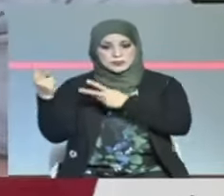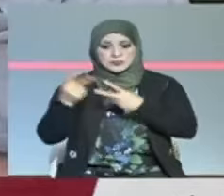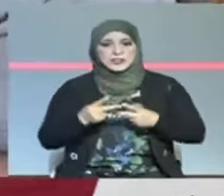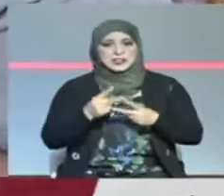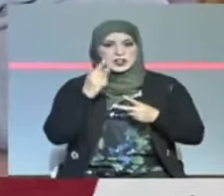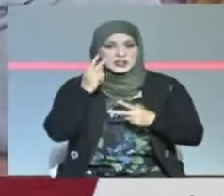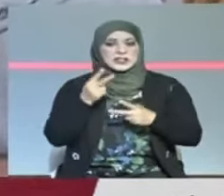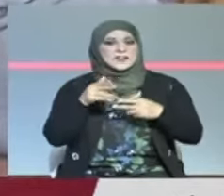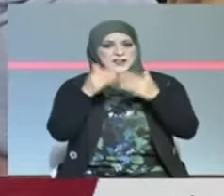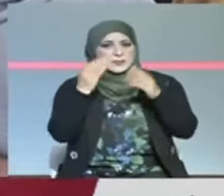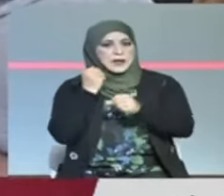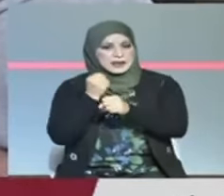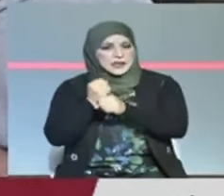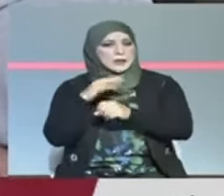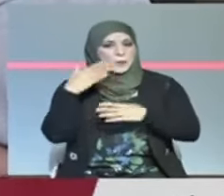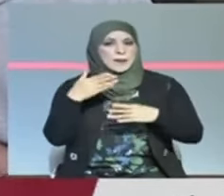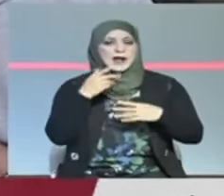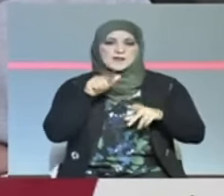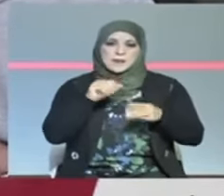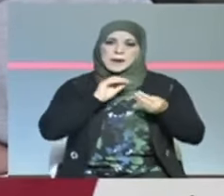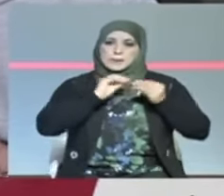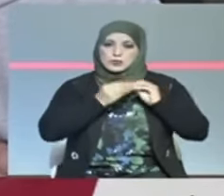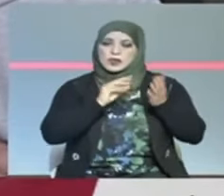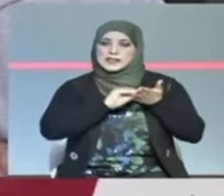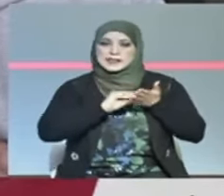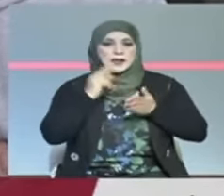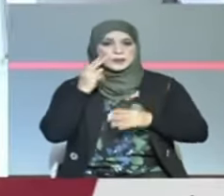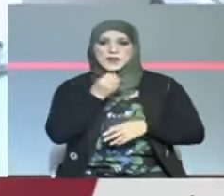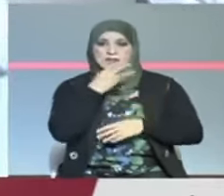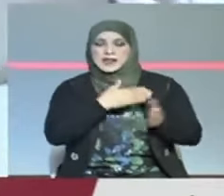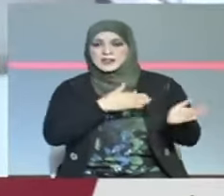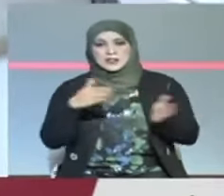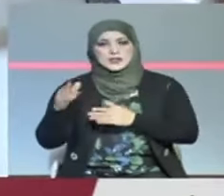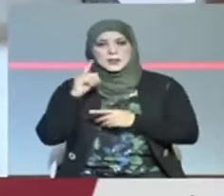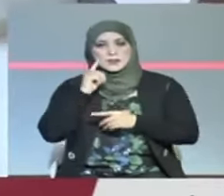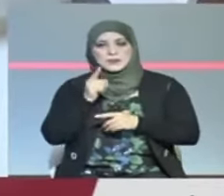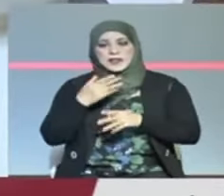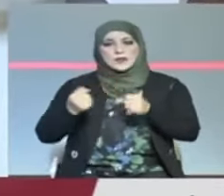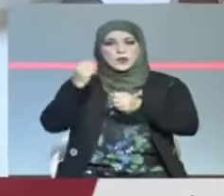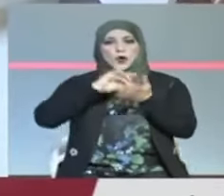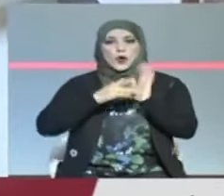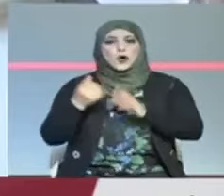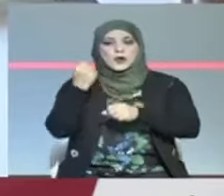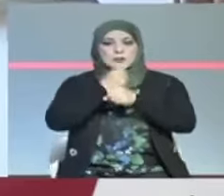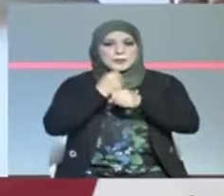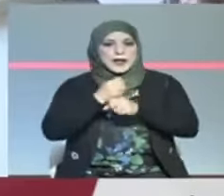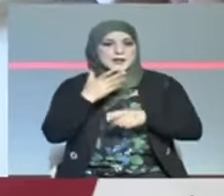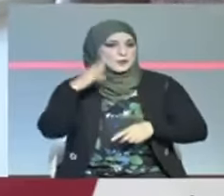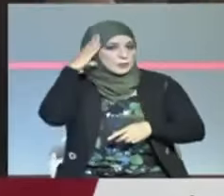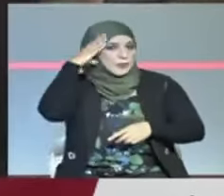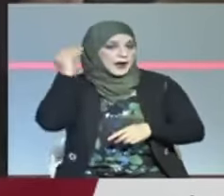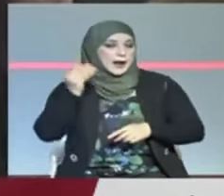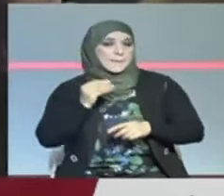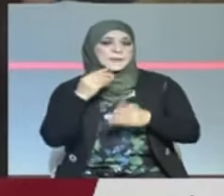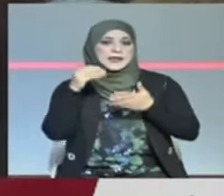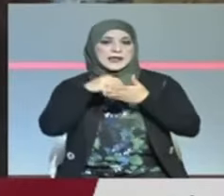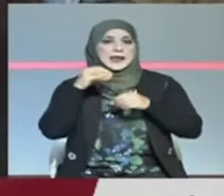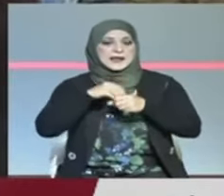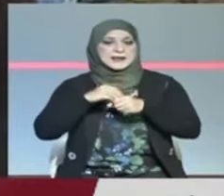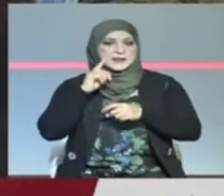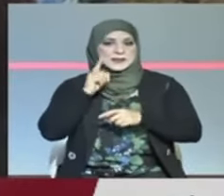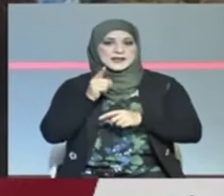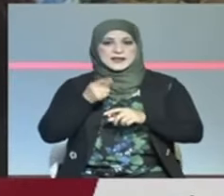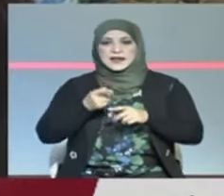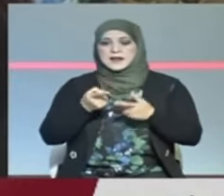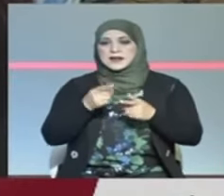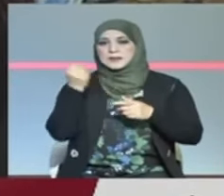وفي ظل هذا الانقسام بشأن نجاعة توقيت الإداري لاستثنائي المعتمد يؤكده الخبير والاقتصادي عبدالقادر بودريقة أن